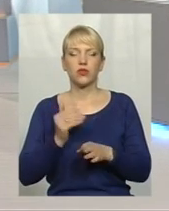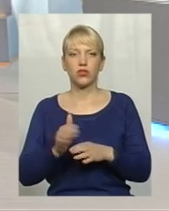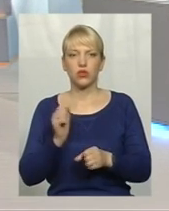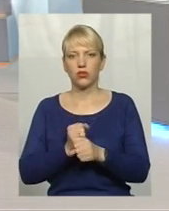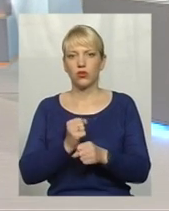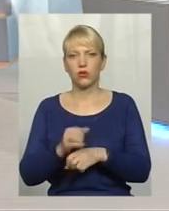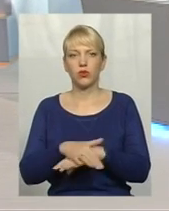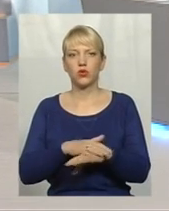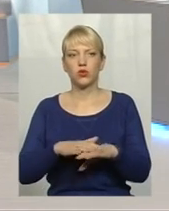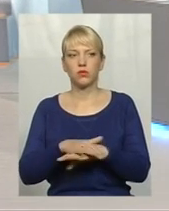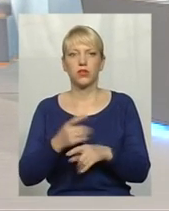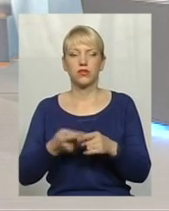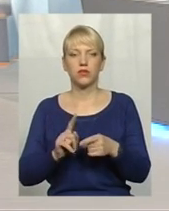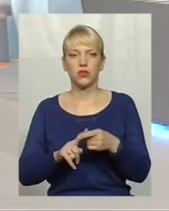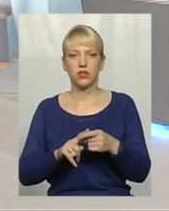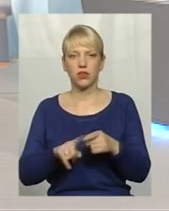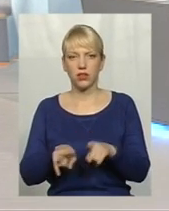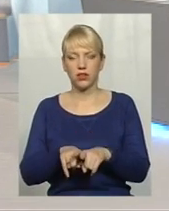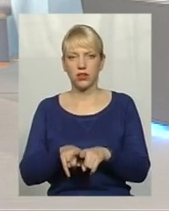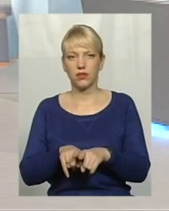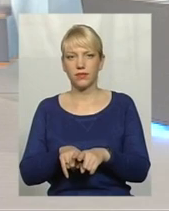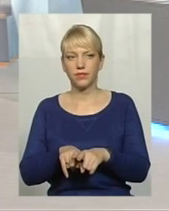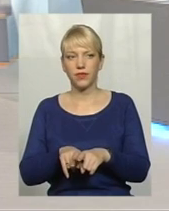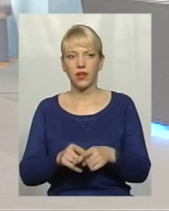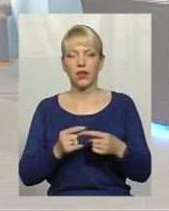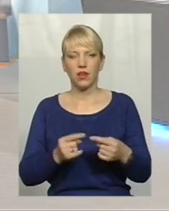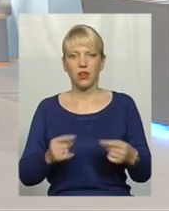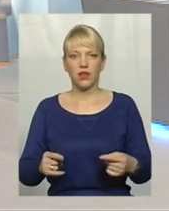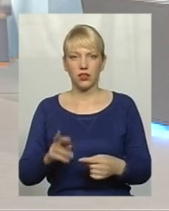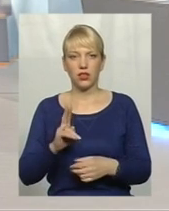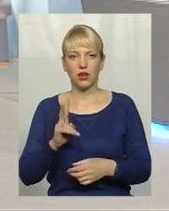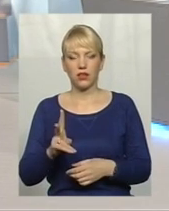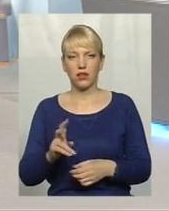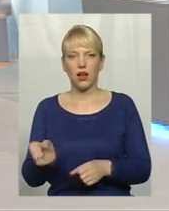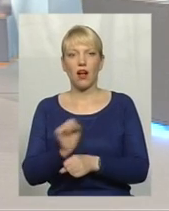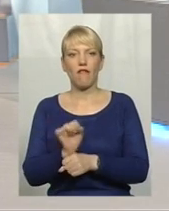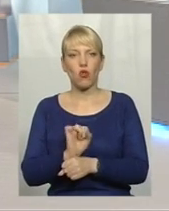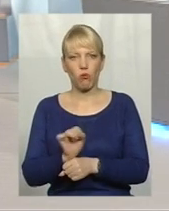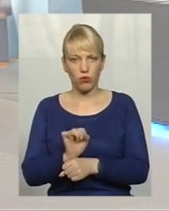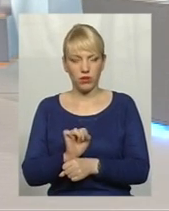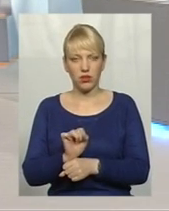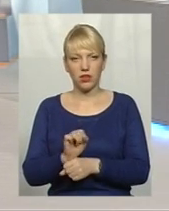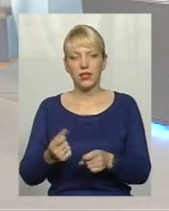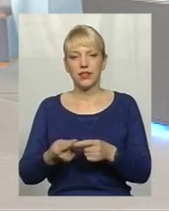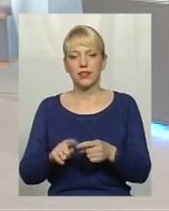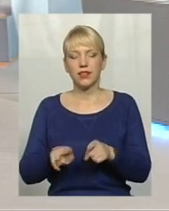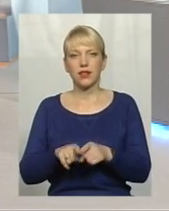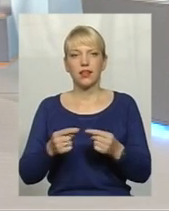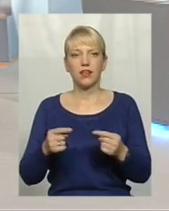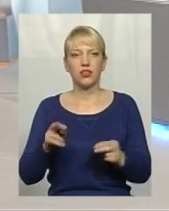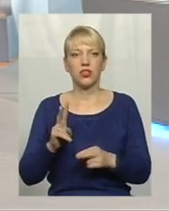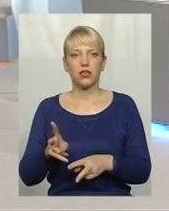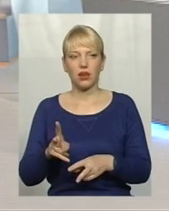суспільство. Це такі речі, автомобілі, це такі речі, як